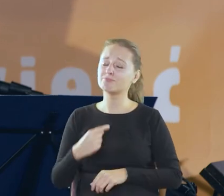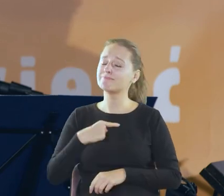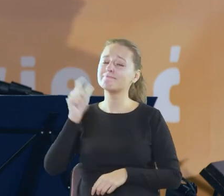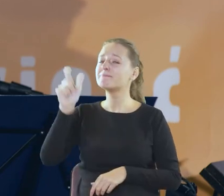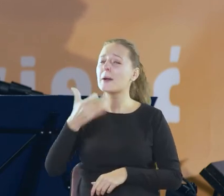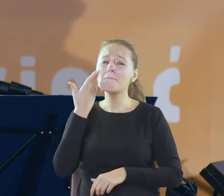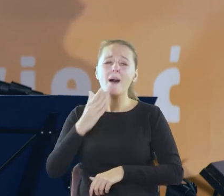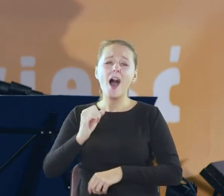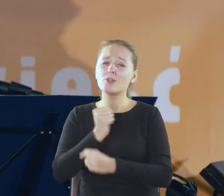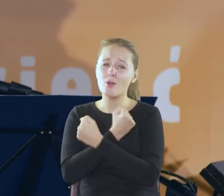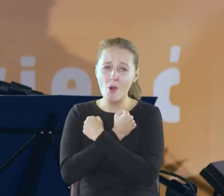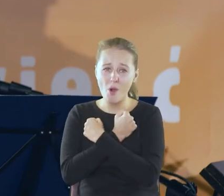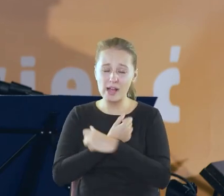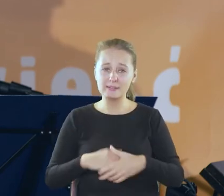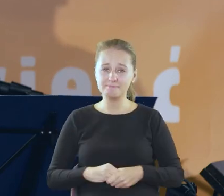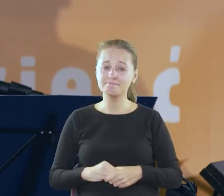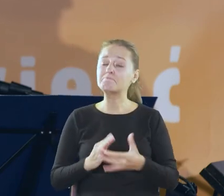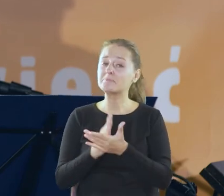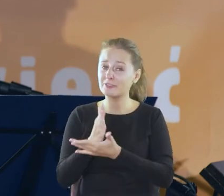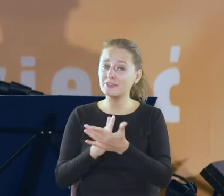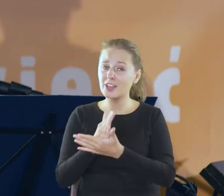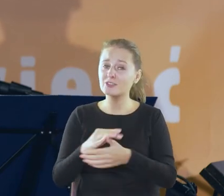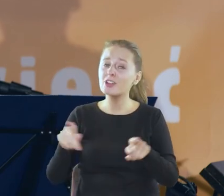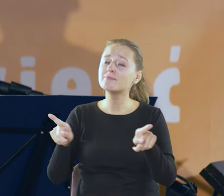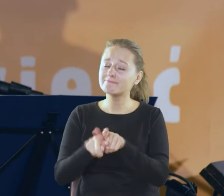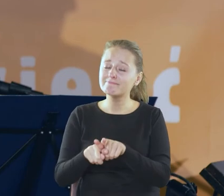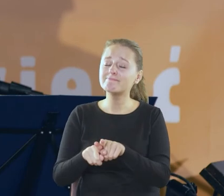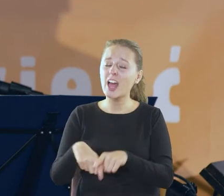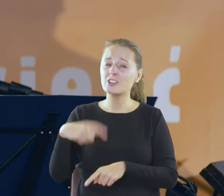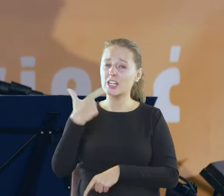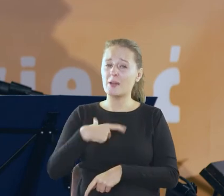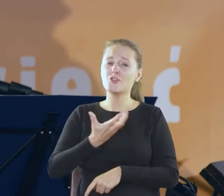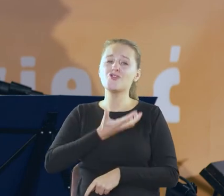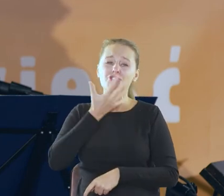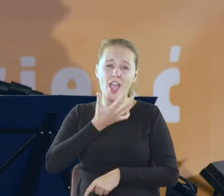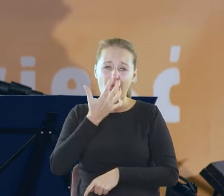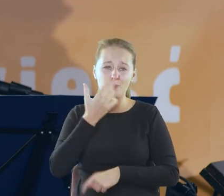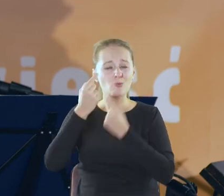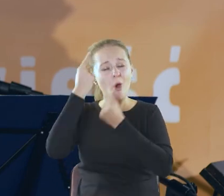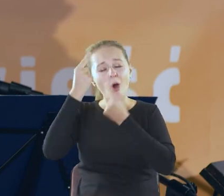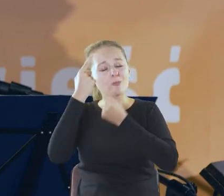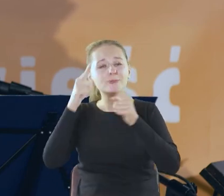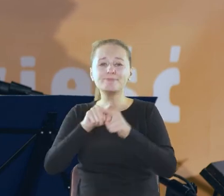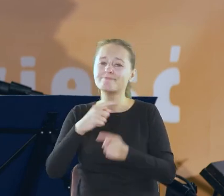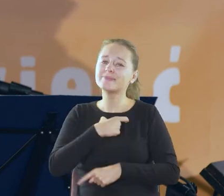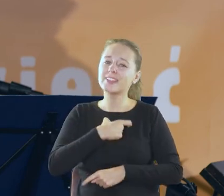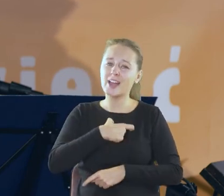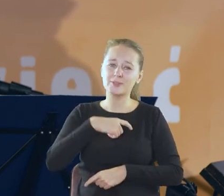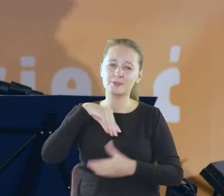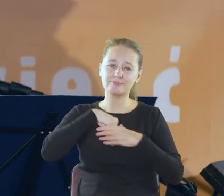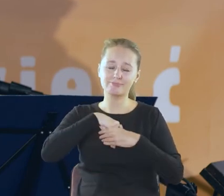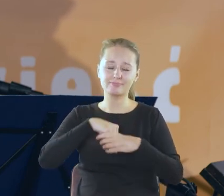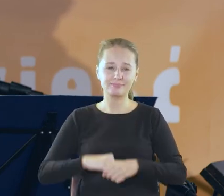i wierzę że ty dla mnie masz ciepło w myślach i w sercu albo